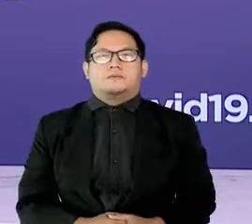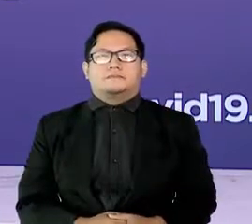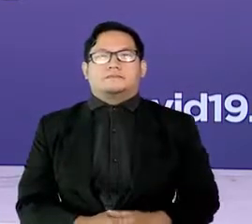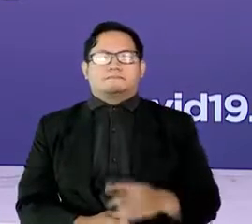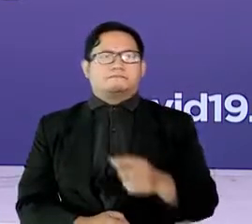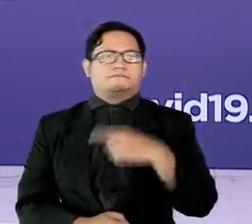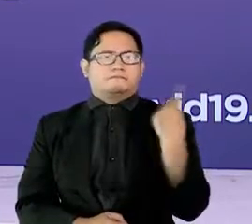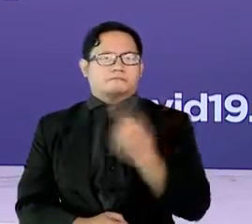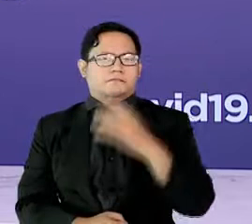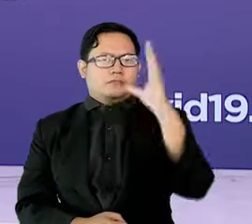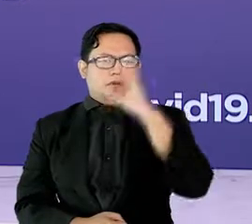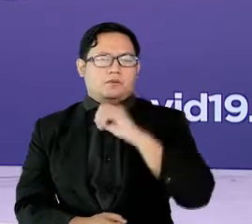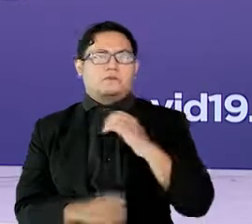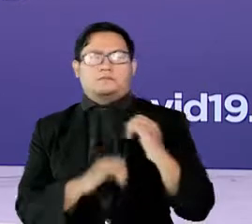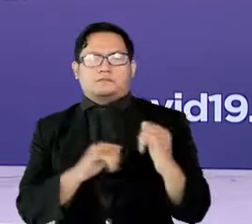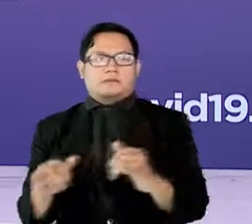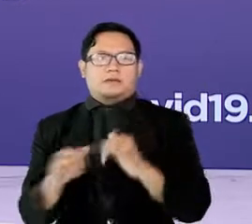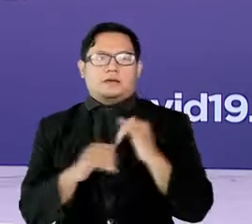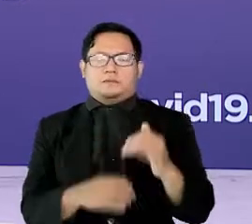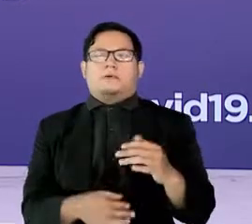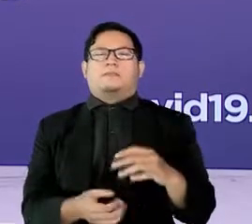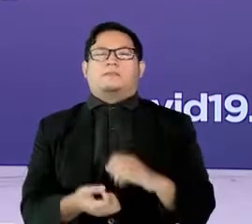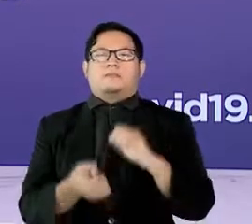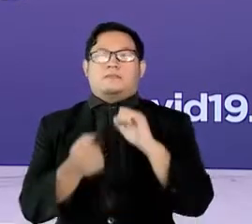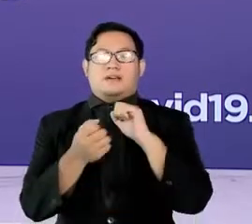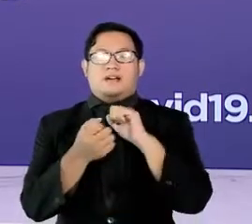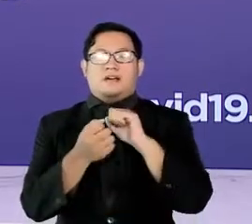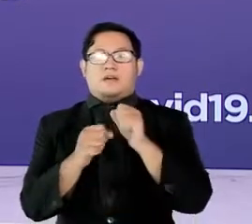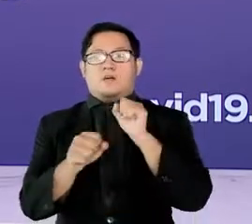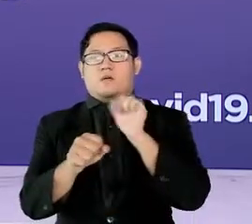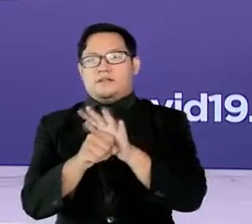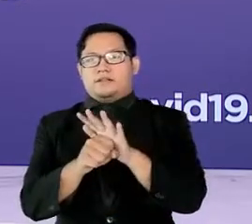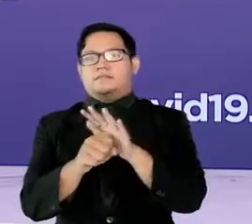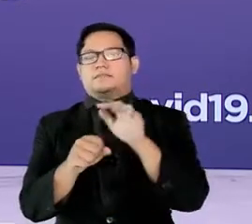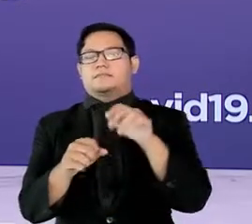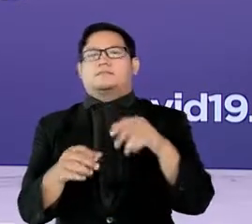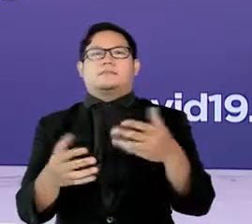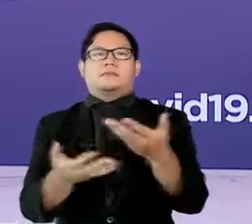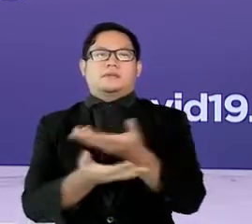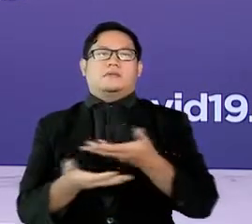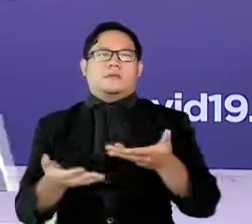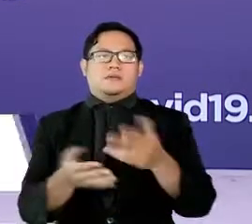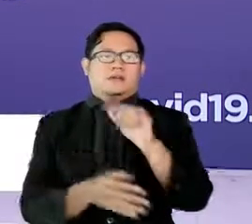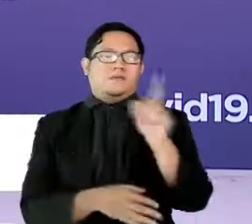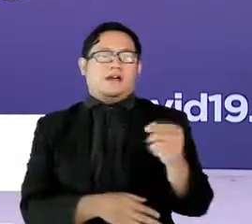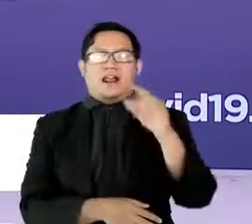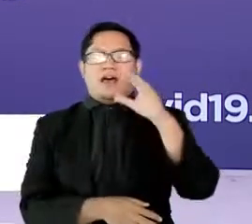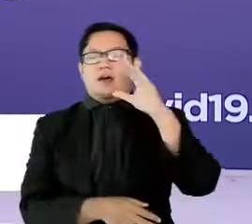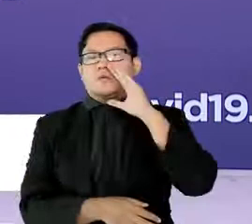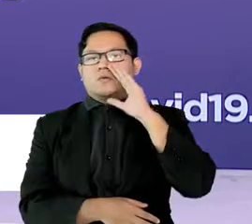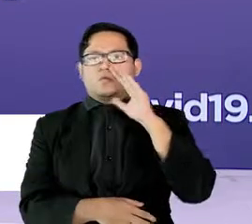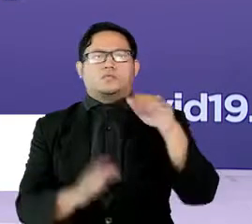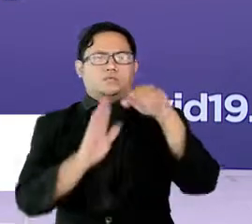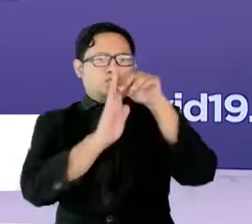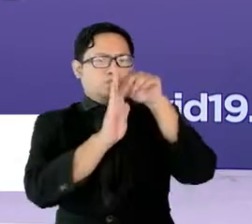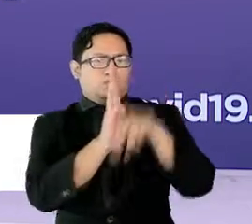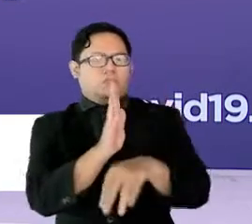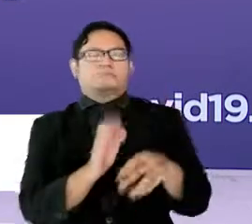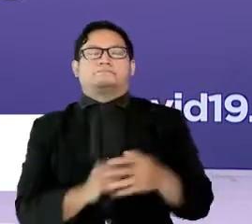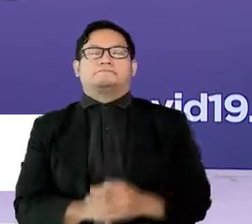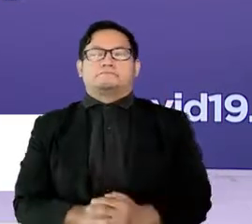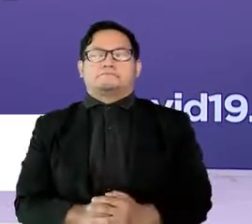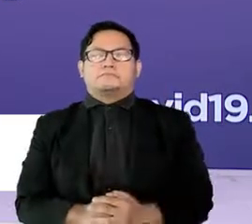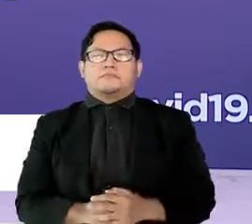bahwa kasus positif sepanjang bulan Agustus kemarin telah mengalami penurunan. Secara kasus harian,